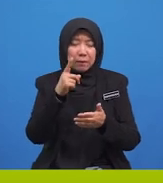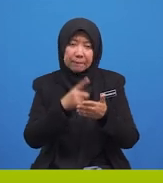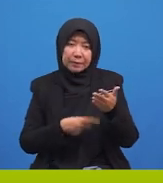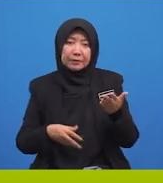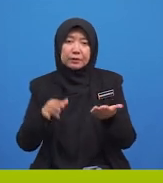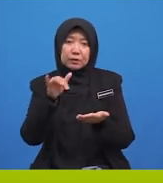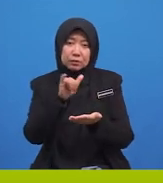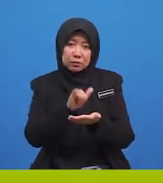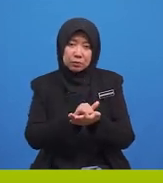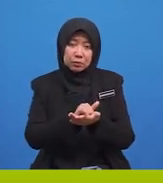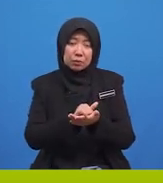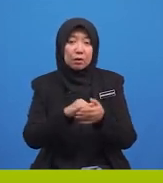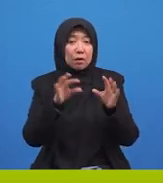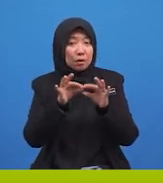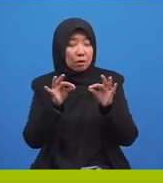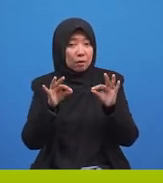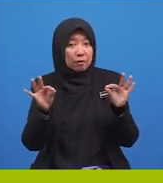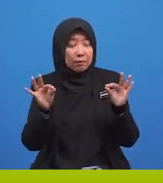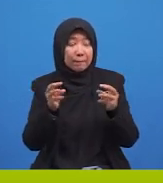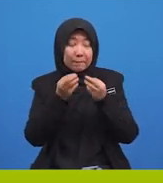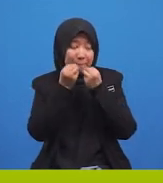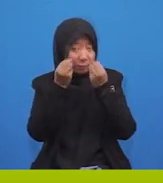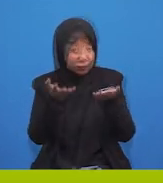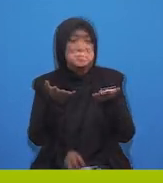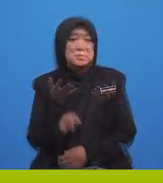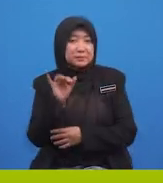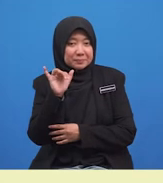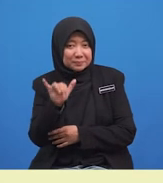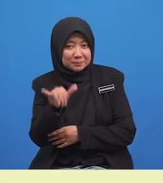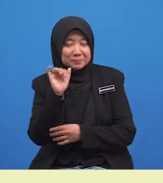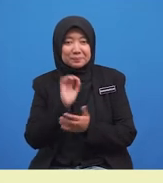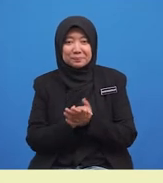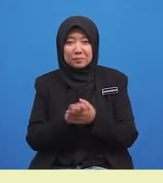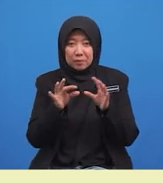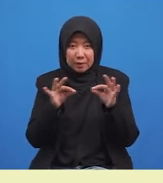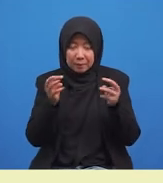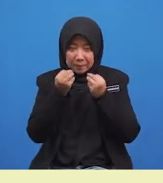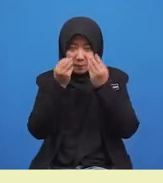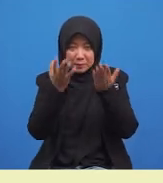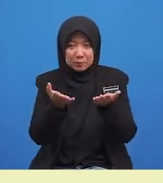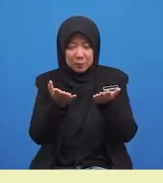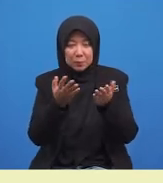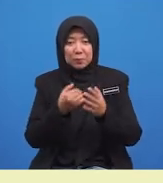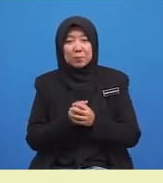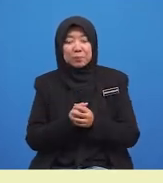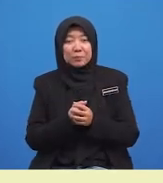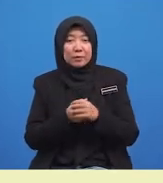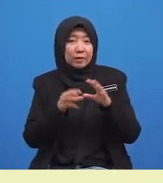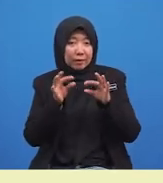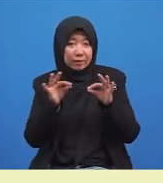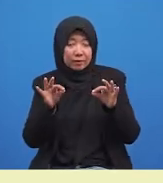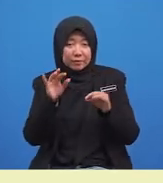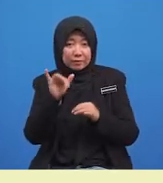ayat majmuk? Ya, ayat majmuk ialah ayat yang